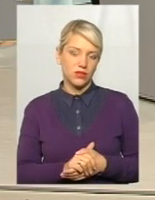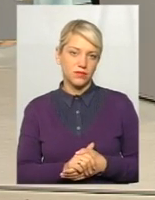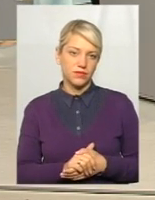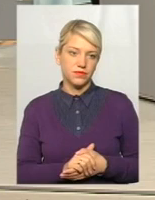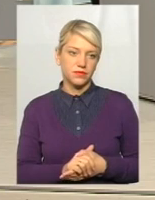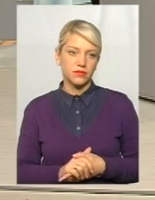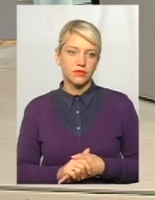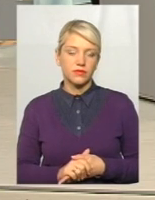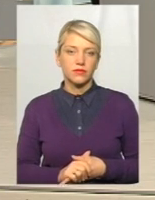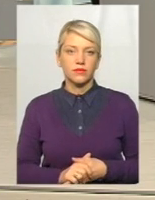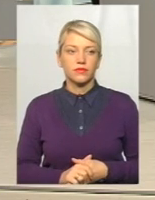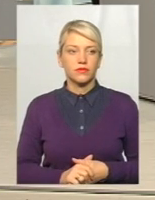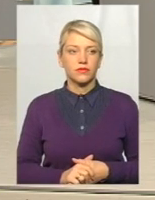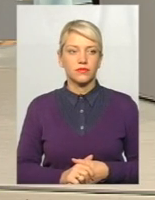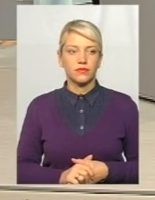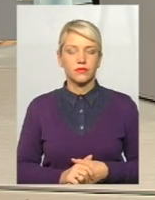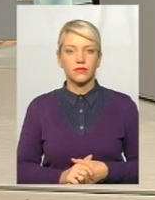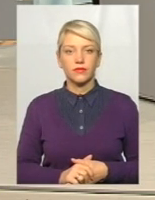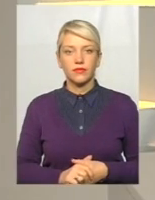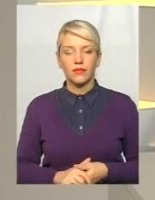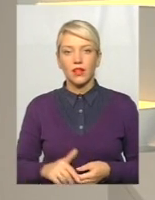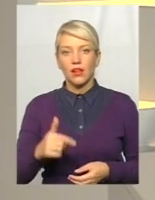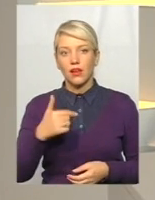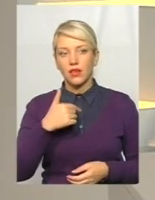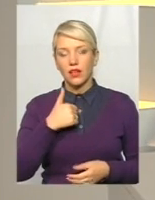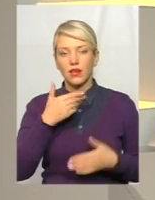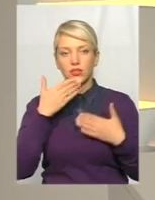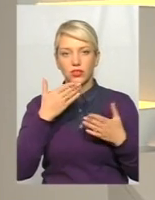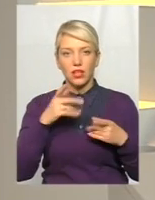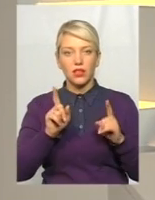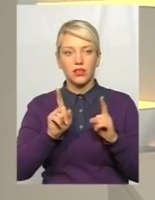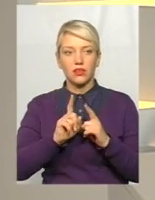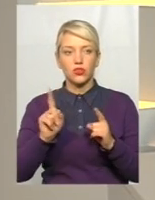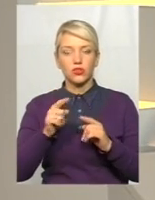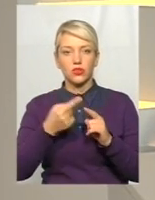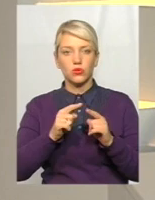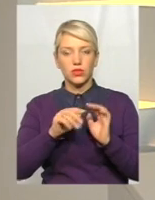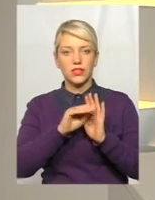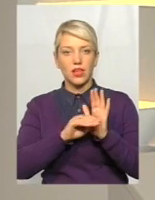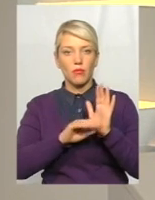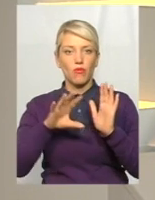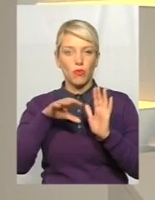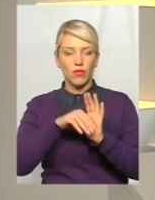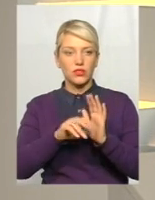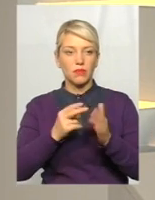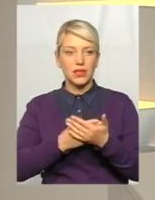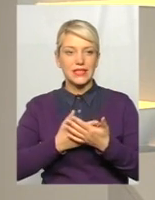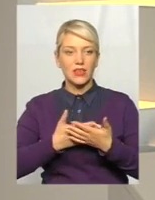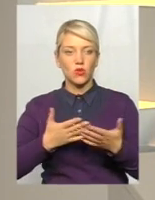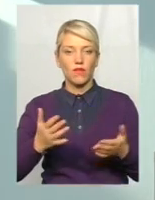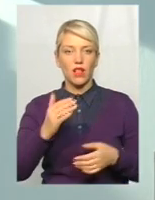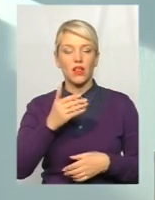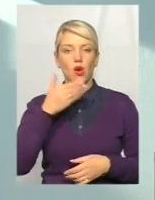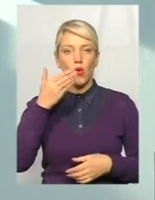саботує, якщо таке дійсно є. Добре, я читала також, що ви цю систему запроваджували, презентували, принаймні також в